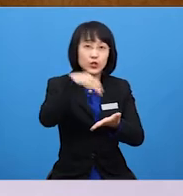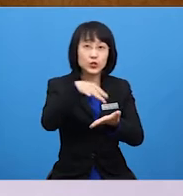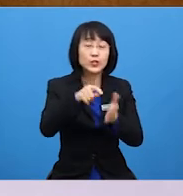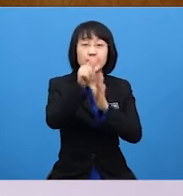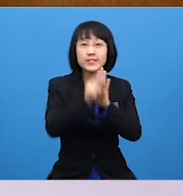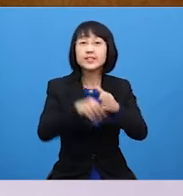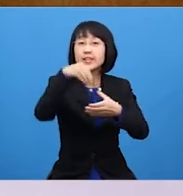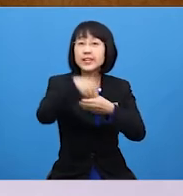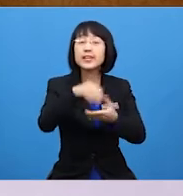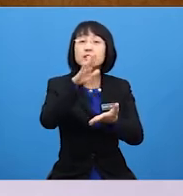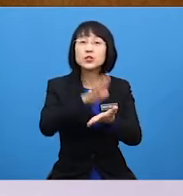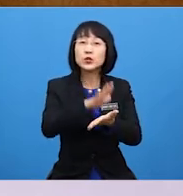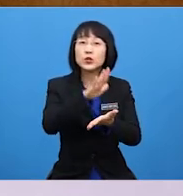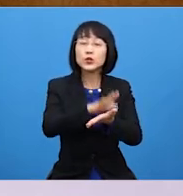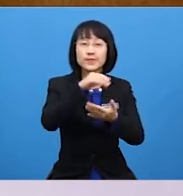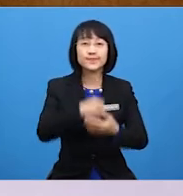In school